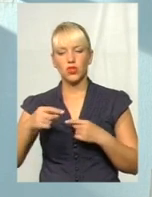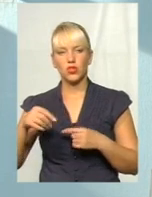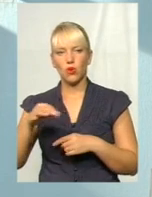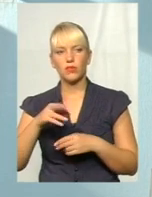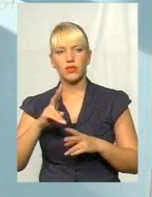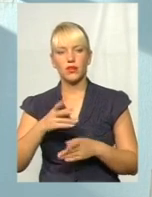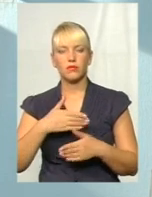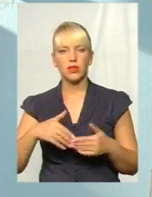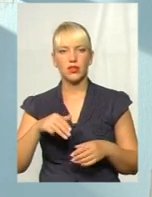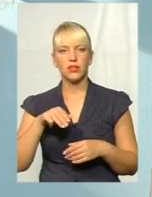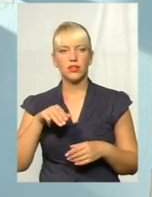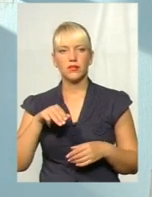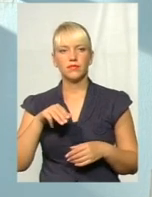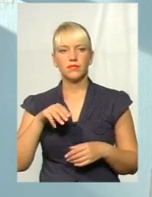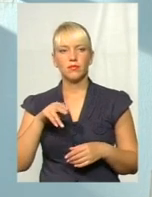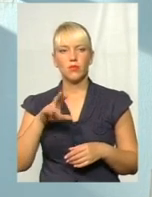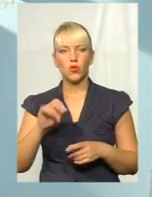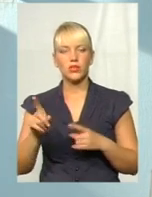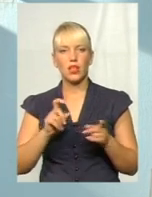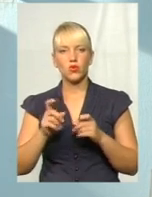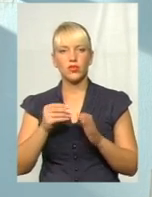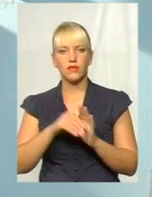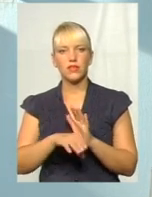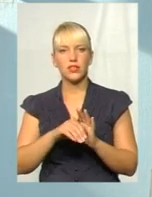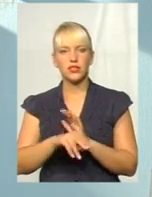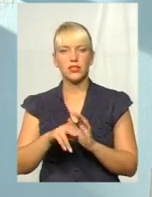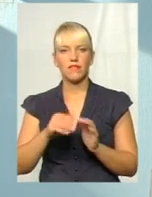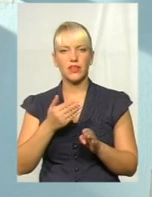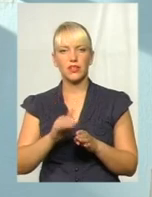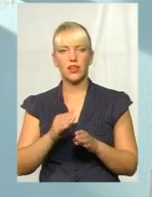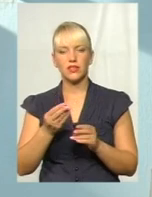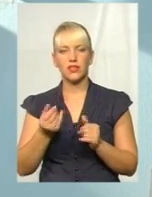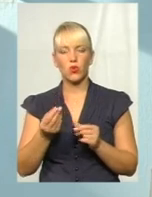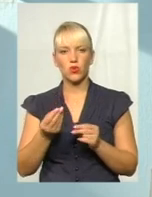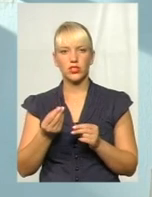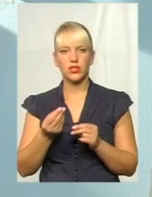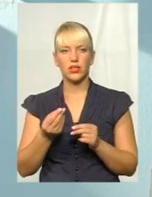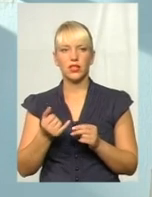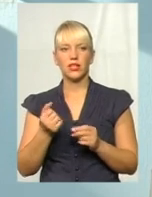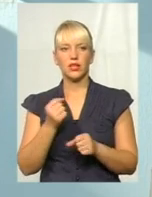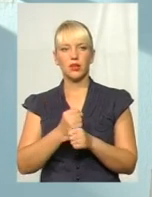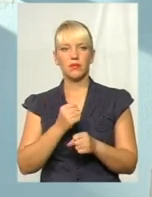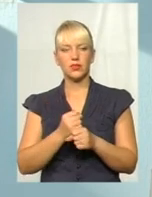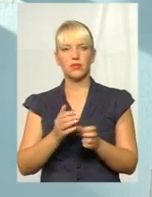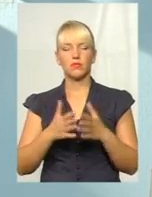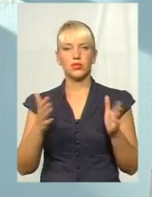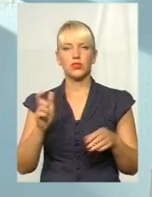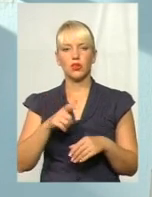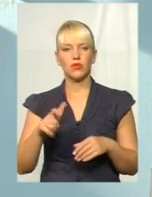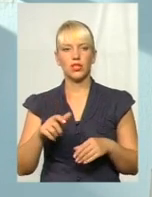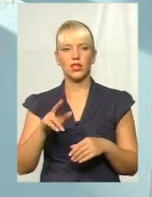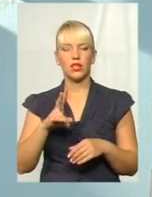таких як ми, по залученню інвестицій, поділяються кошти і працює просто більше людей. І над